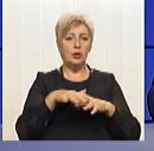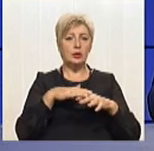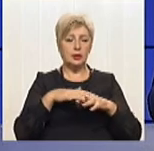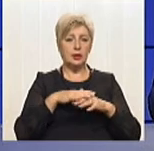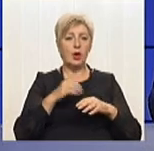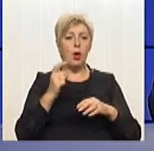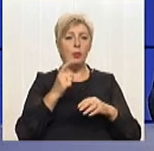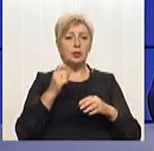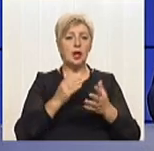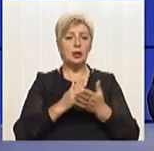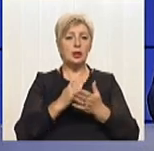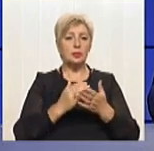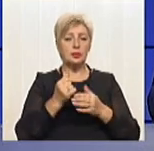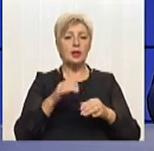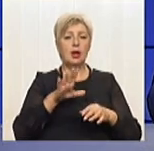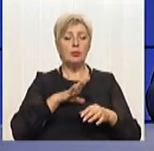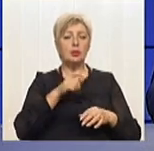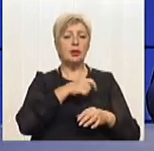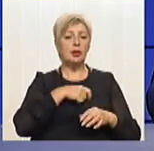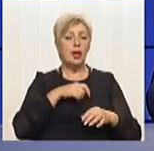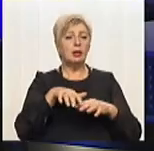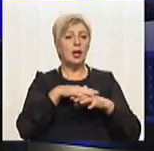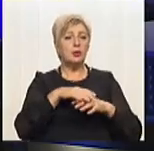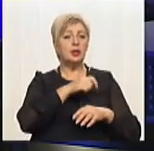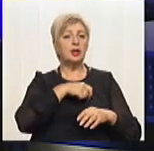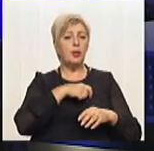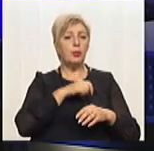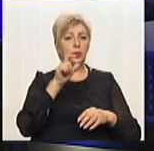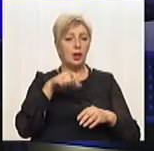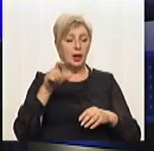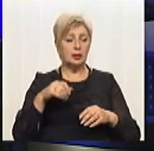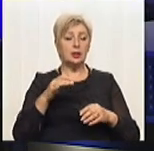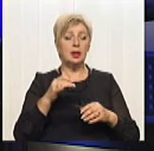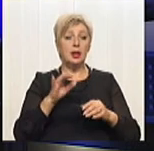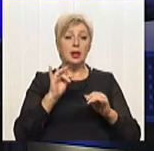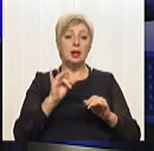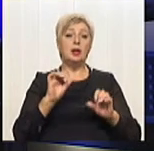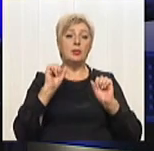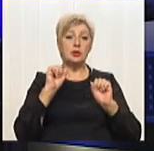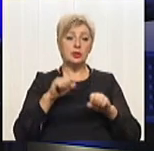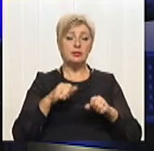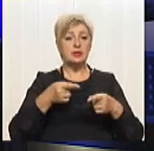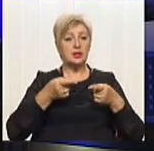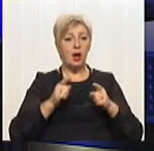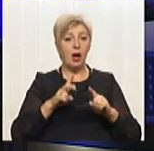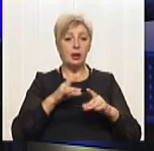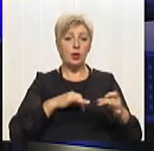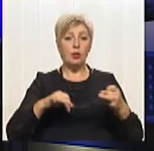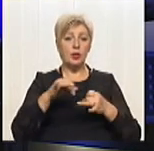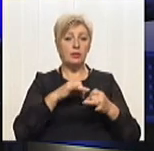послуг, були народні депутати. Тобто досить потужне представництво і можливість реально обговорити